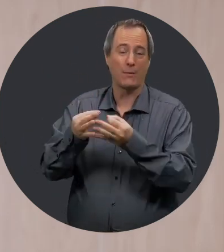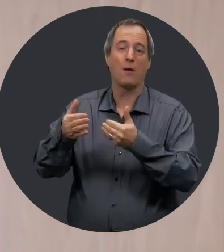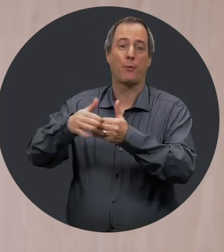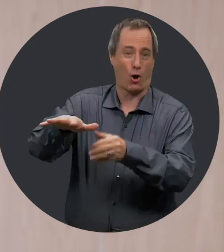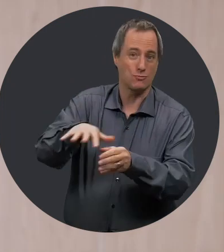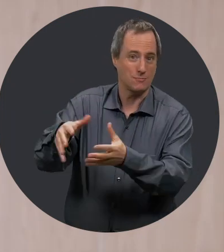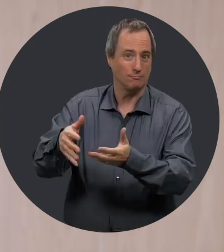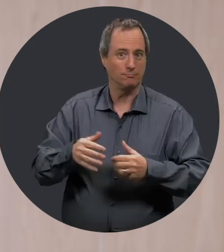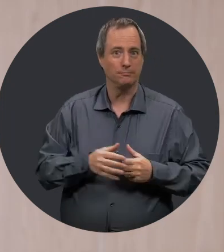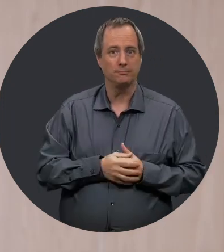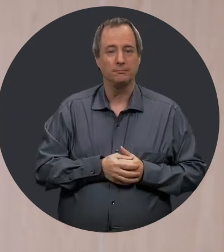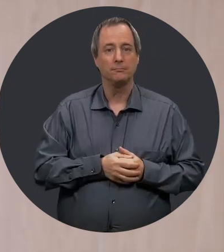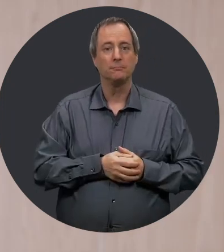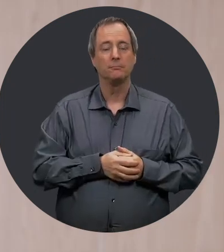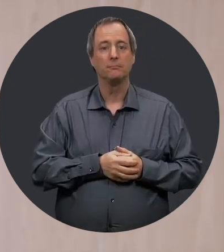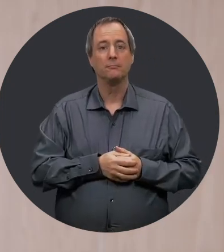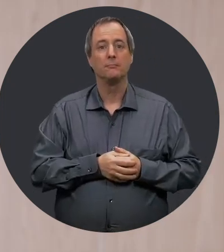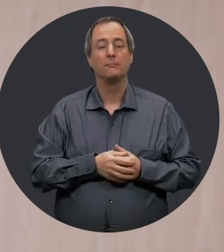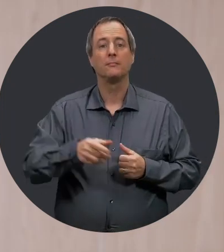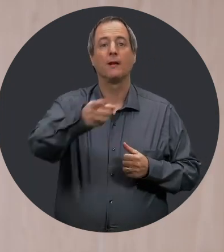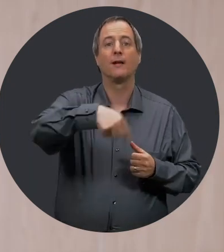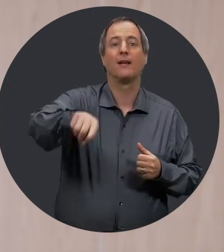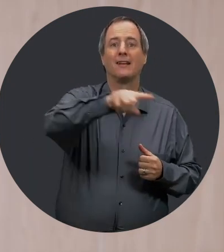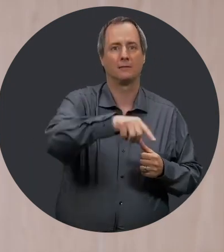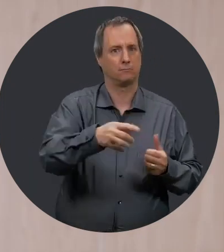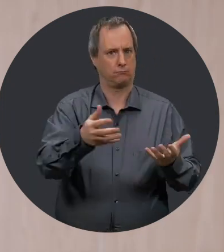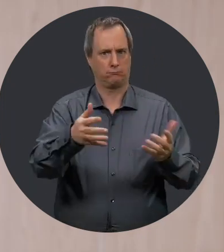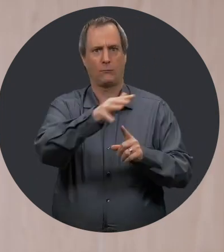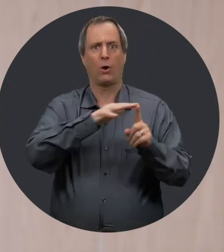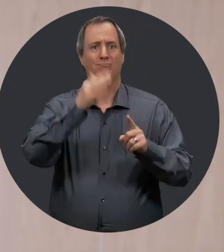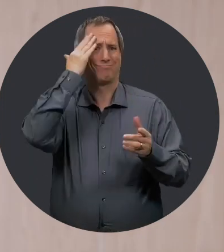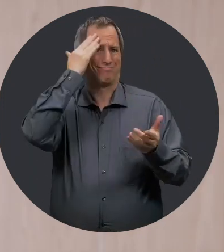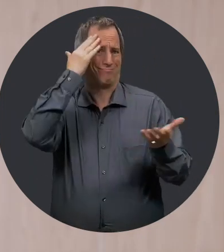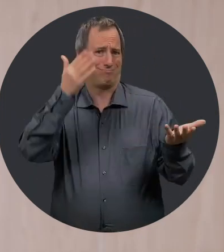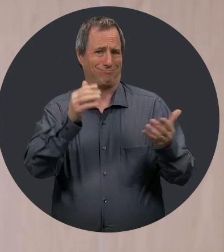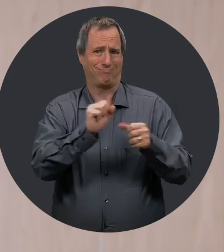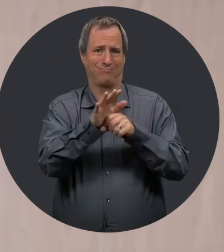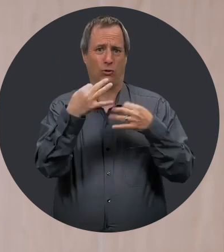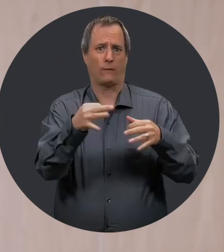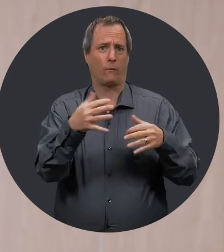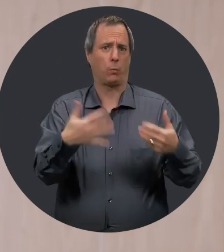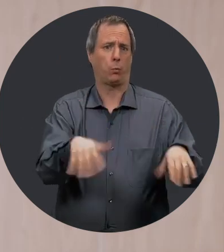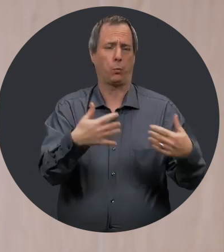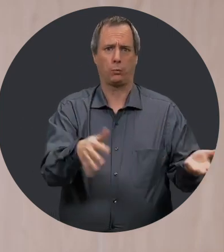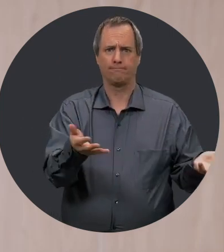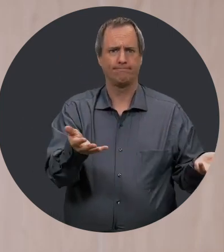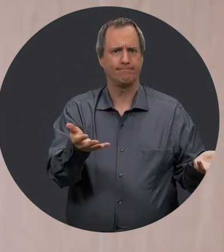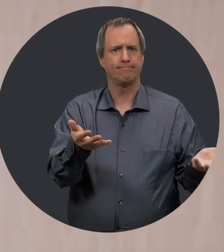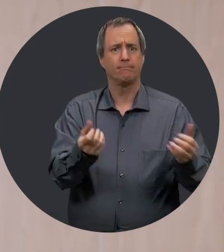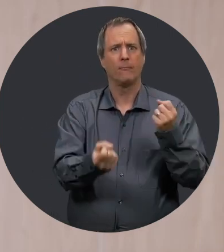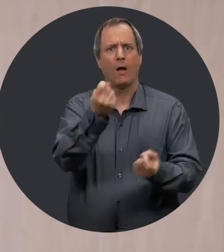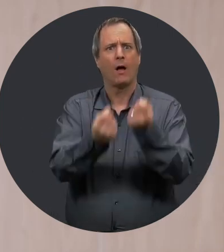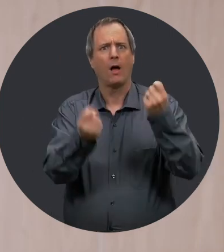famille et de leurs proches. Vous n'êtes pas sans savoir que le contexte actuel lié à la pandémie COVID